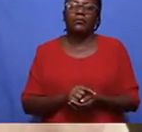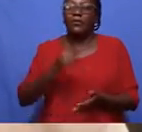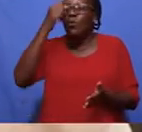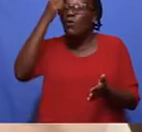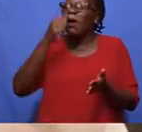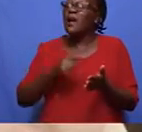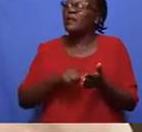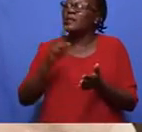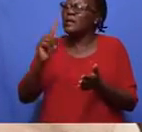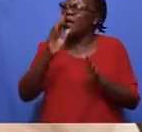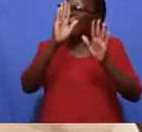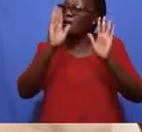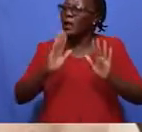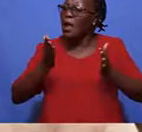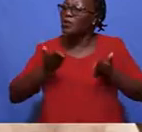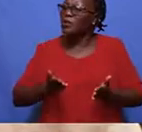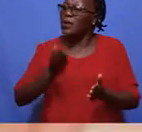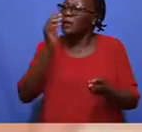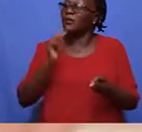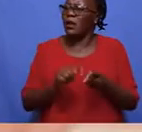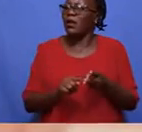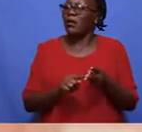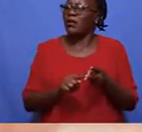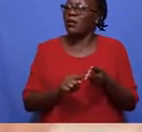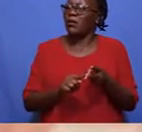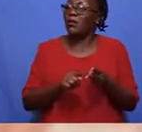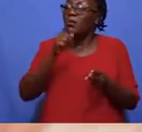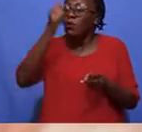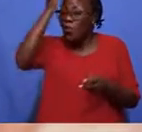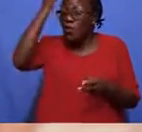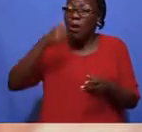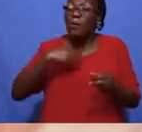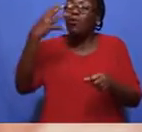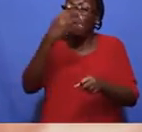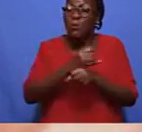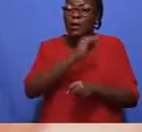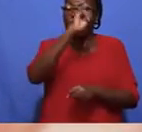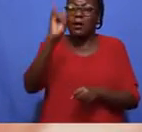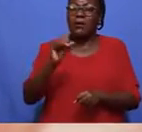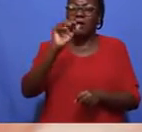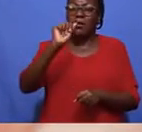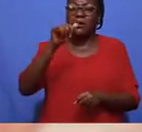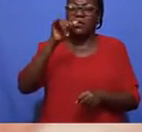Unamanisha nini kusema uko tayari kuzaa tena? Unakumbuka kumpata jeda nilikuwa ngumu